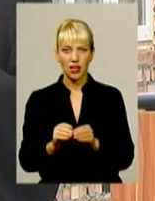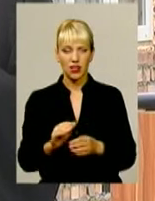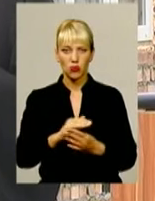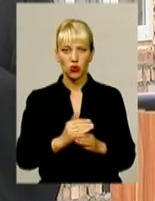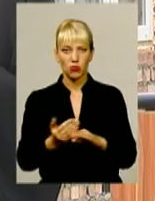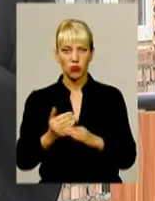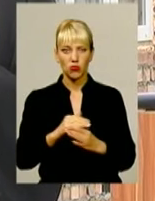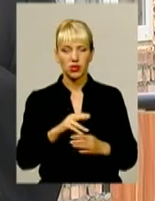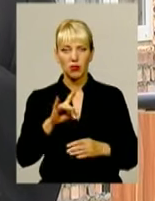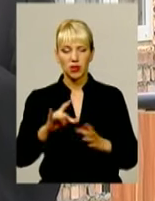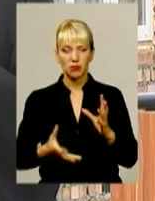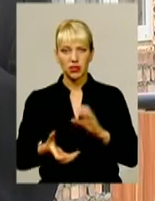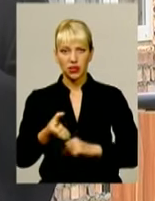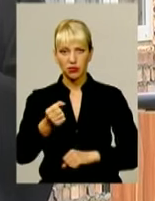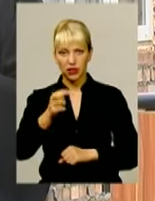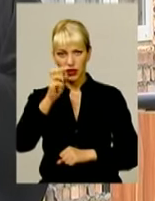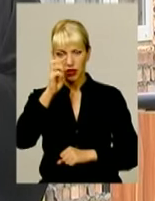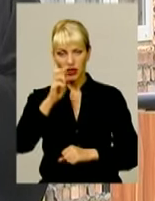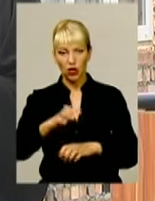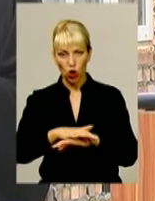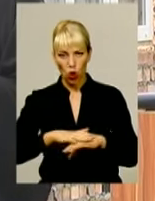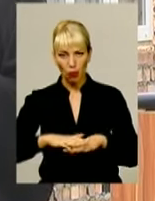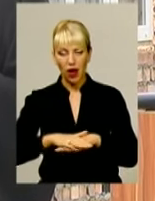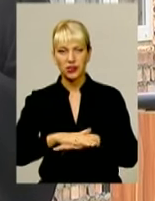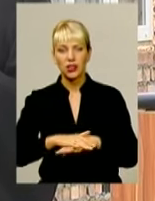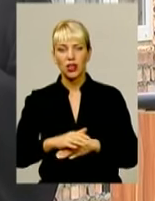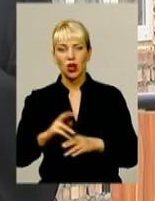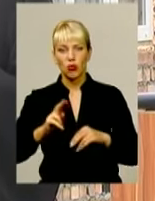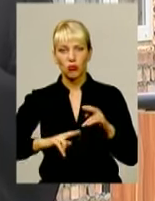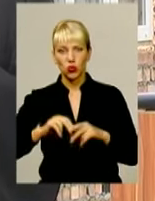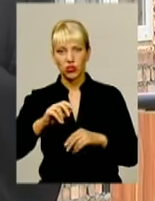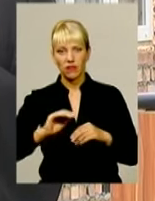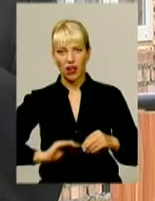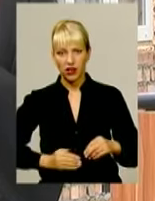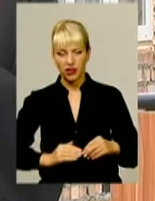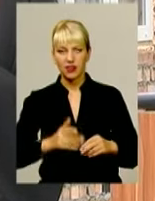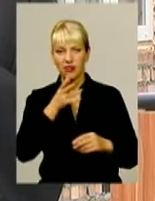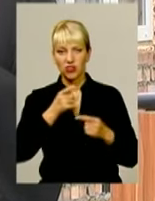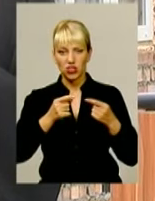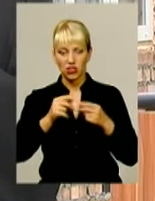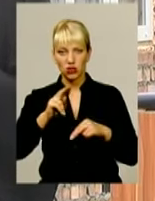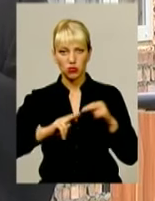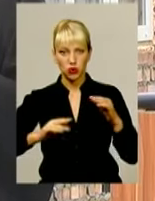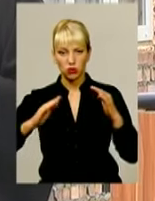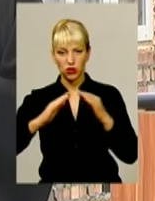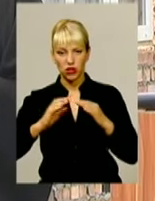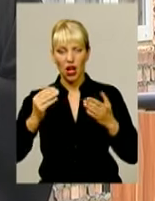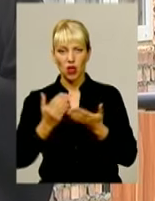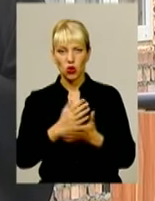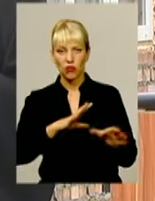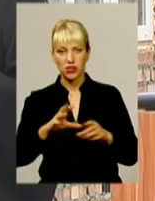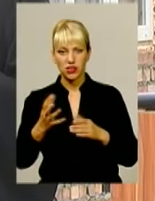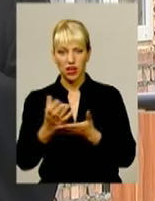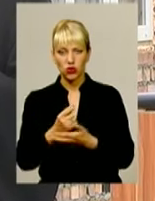При підтримці громади будівельники часто збудують будинок, а новосели знайдуть родинний